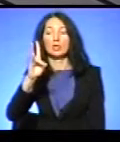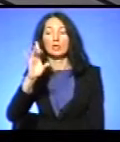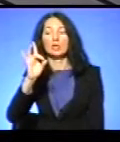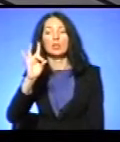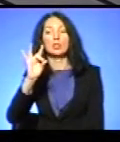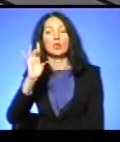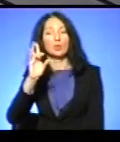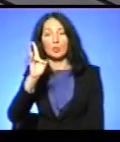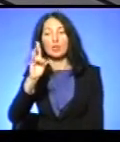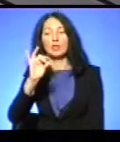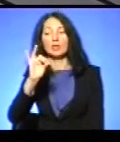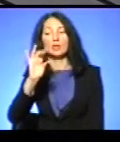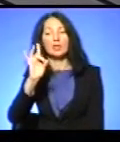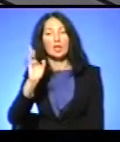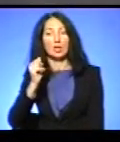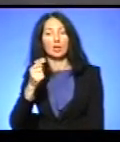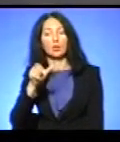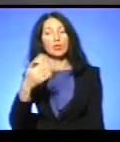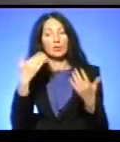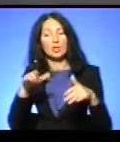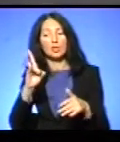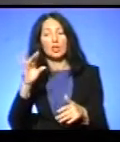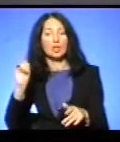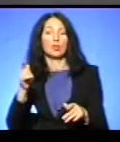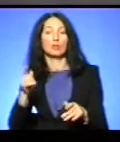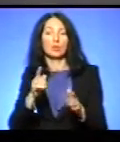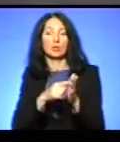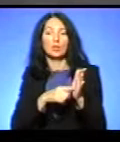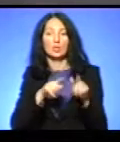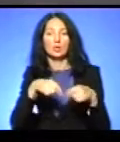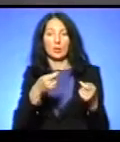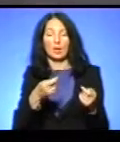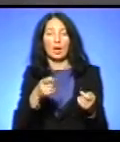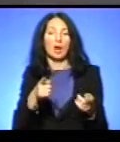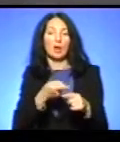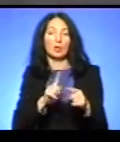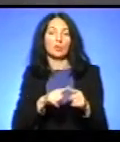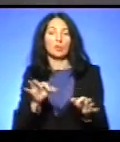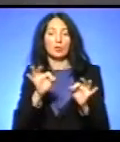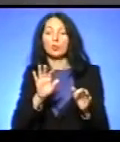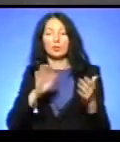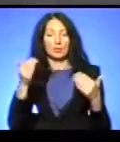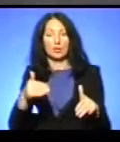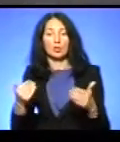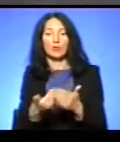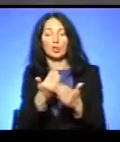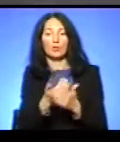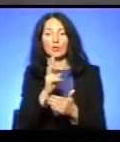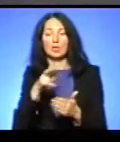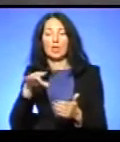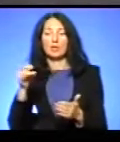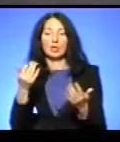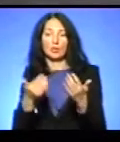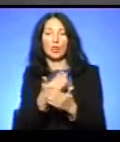і так далі. Тобто мені дуже сподобалося те, що, власне, таку тезу, яку вдали наші